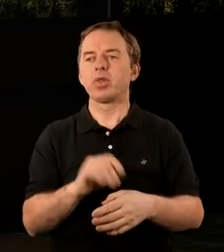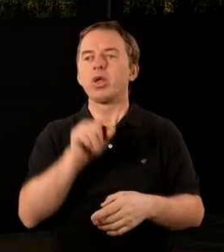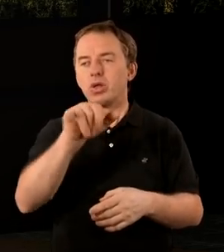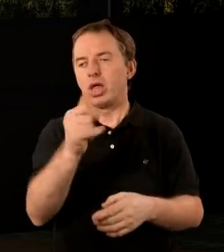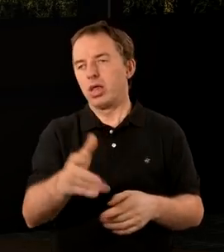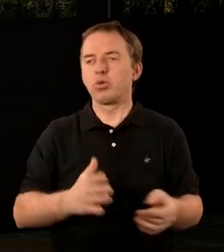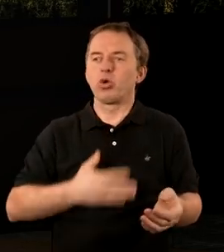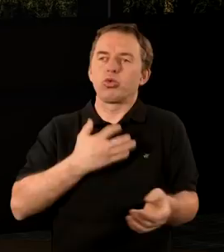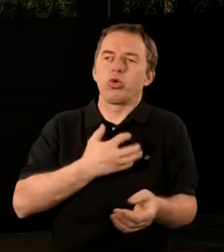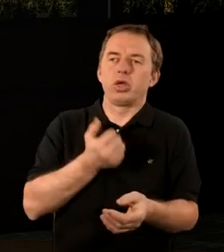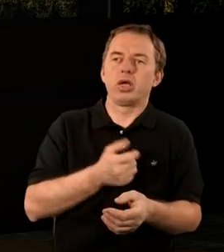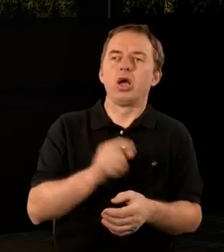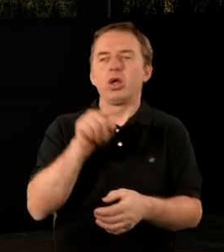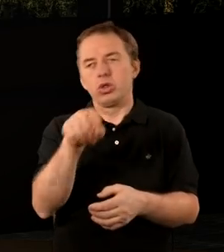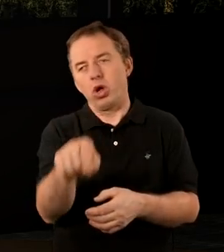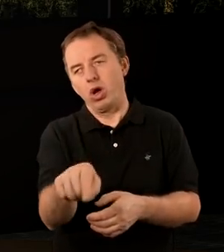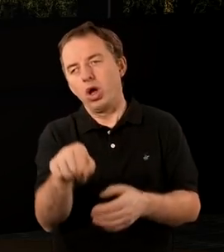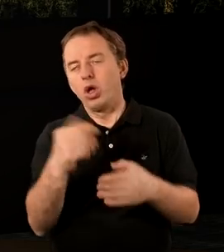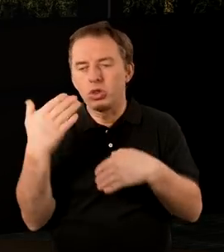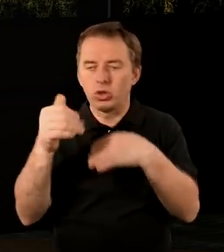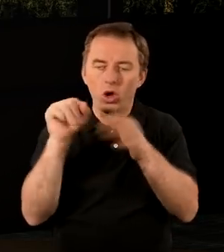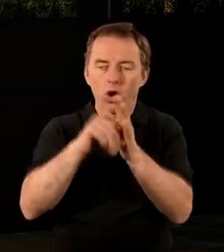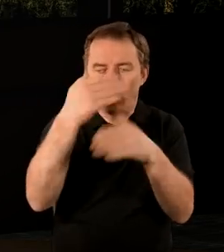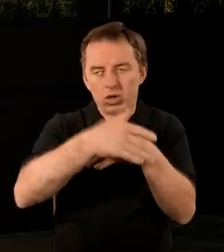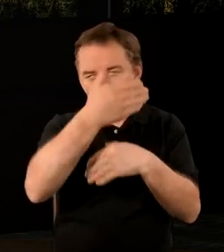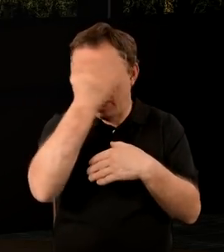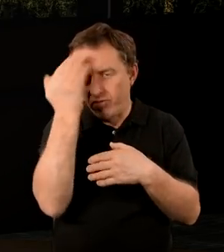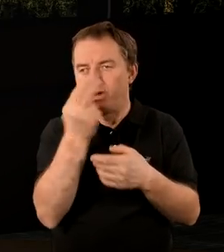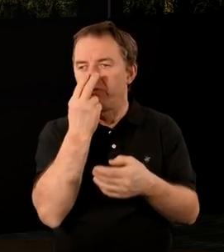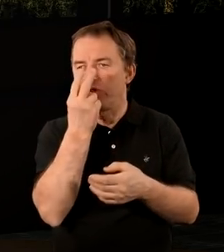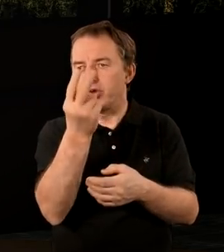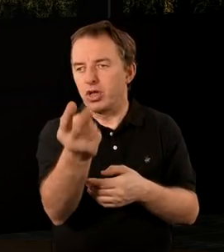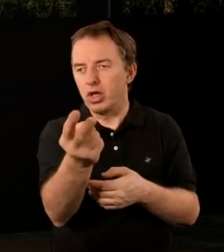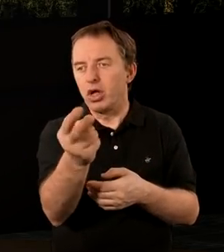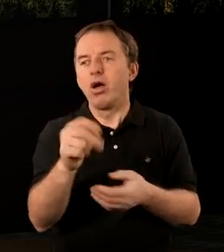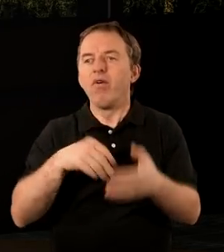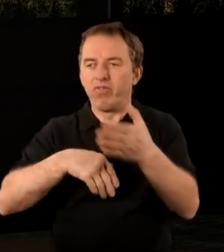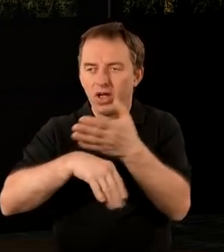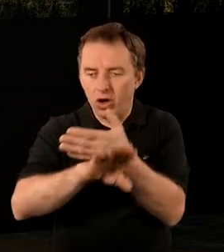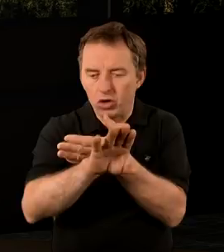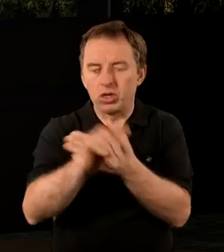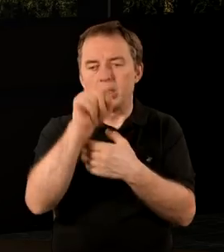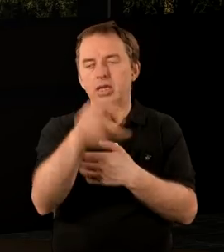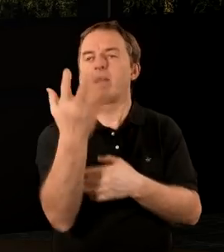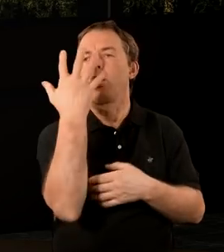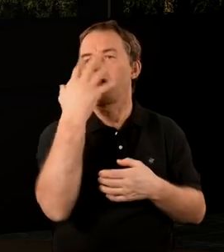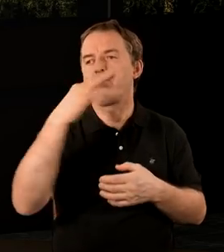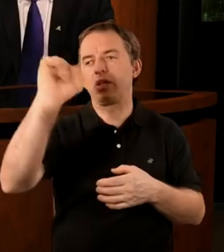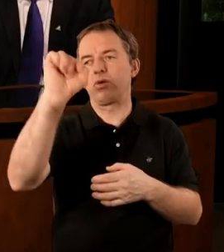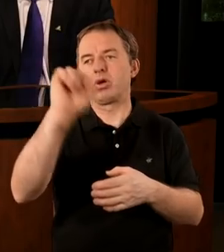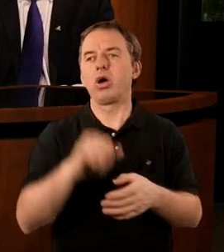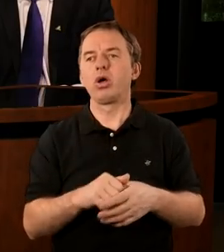Jak się z tym czuli? Tak do końca nie wiemy, ale widzimy, że wychodzili z tego zwycięsko.